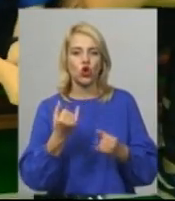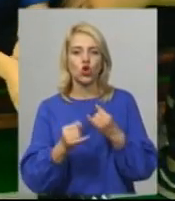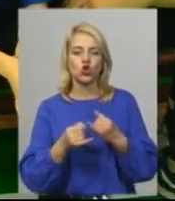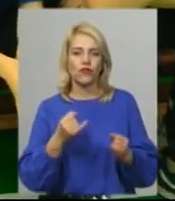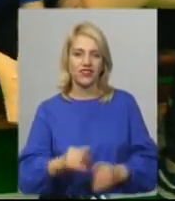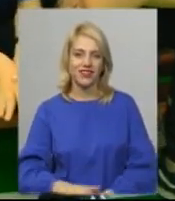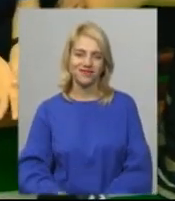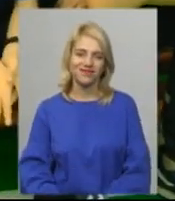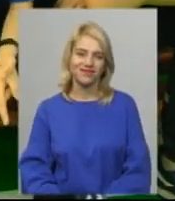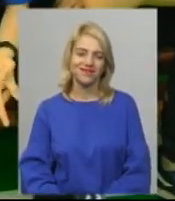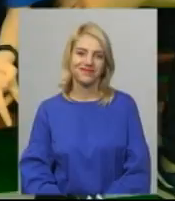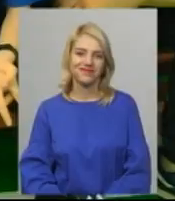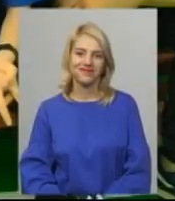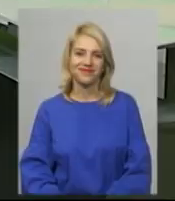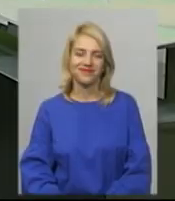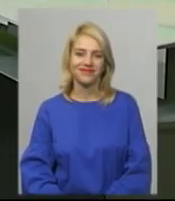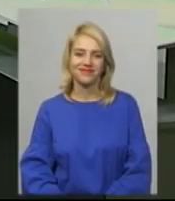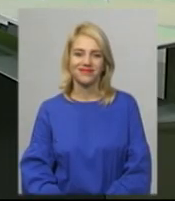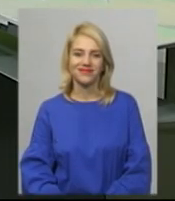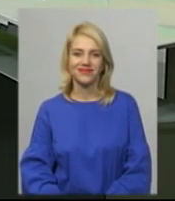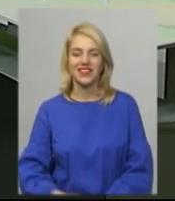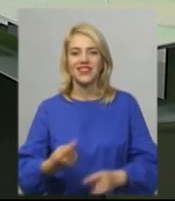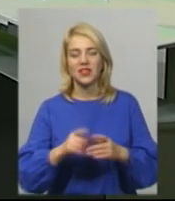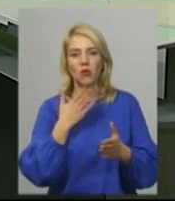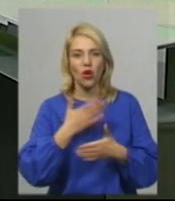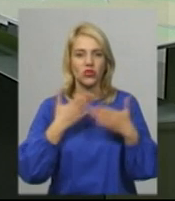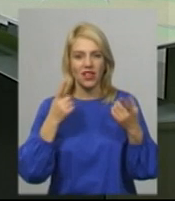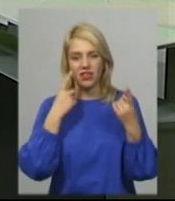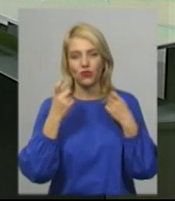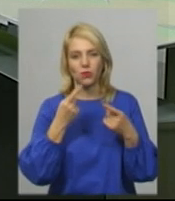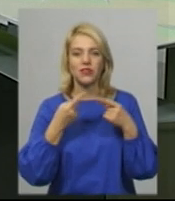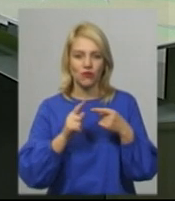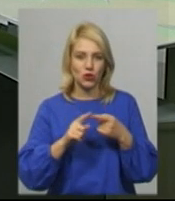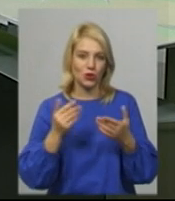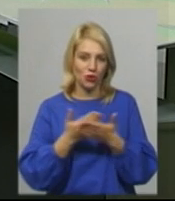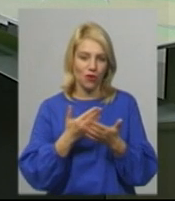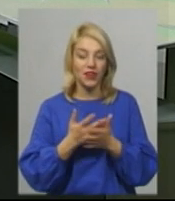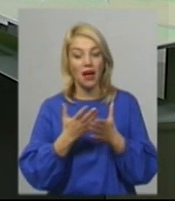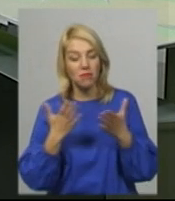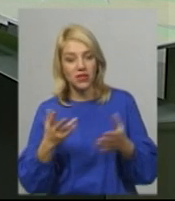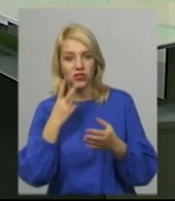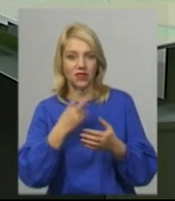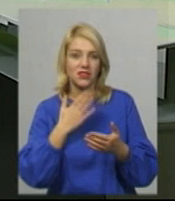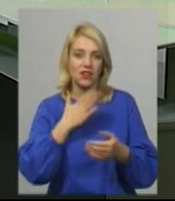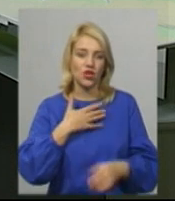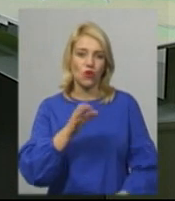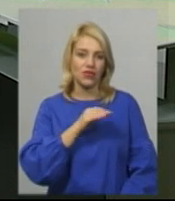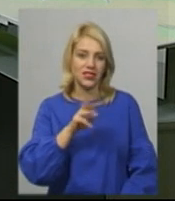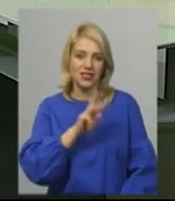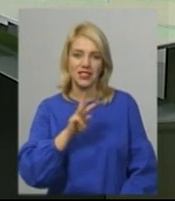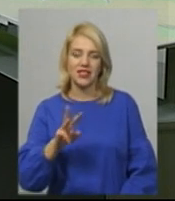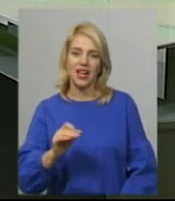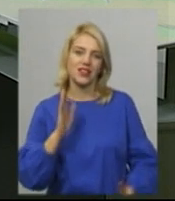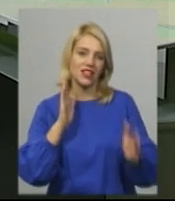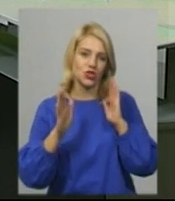Чорний, новини на спільному Хмельницький. Це була остання інформація цього випуску. Більше новин дивіться на нашому офіційному сайті та на